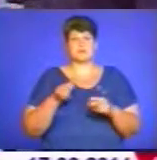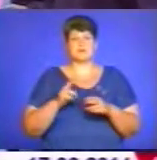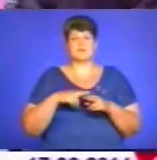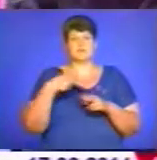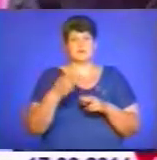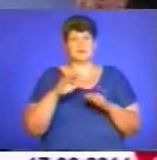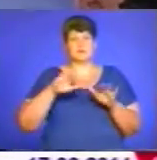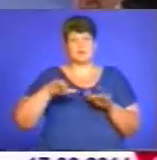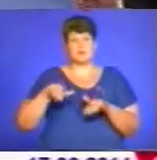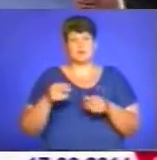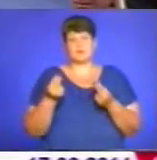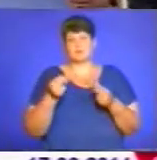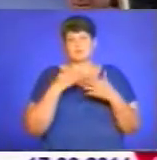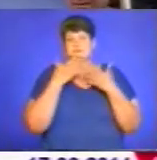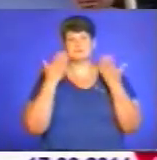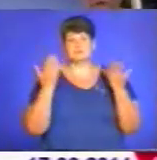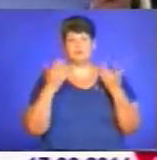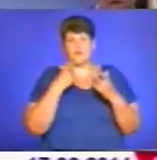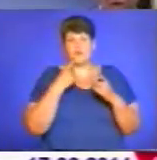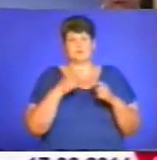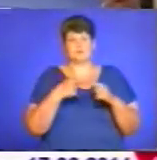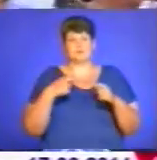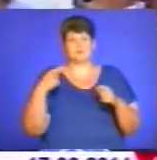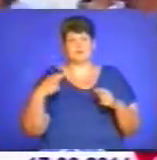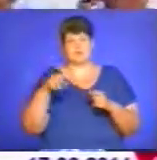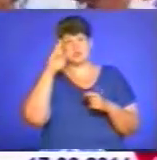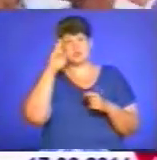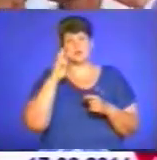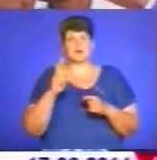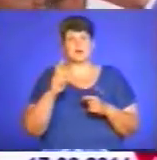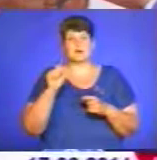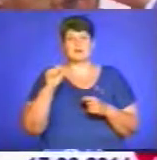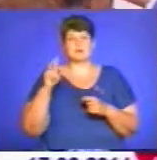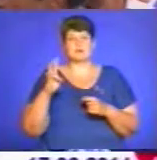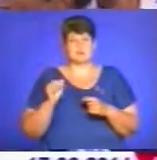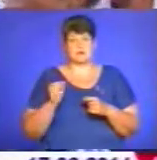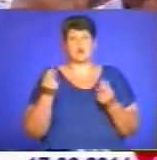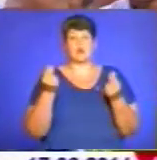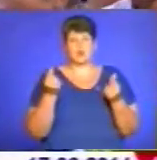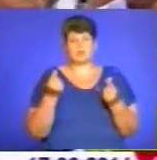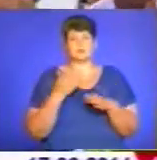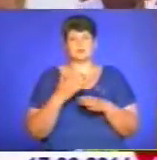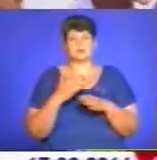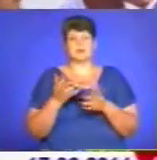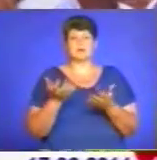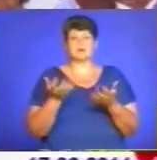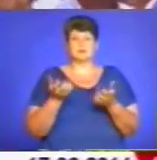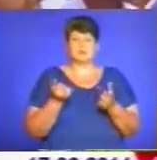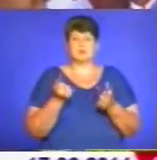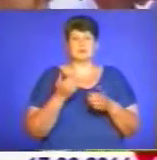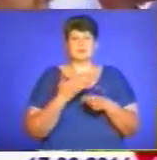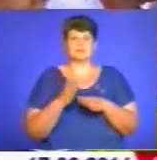кошти так і не надійшли. Кажуть, затримує казначайство. Кошти надходили, ми по часах виплачували.